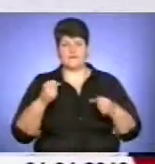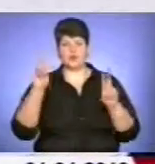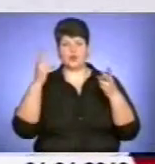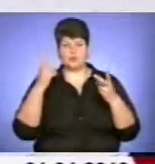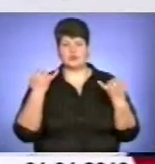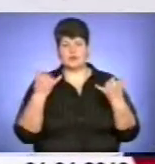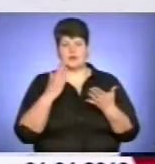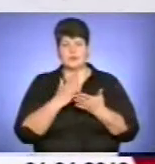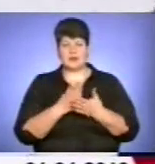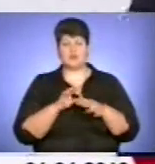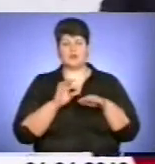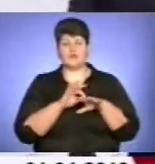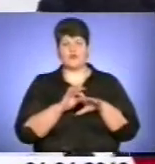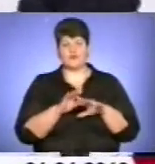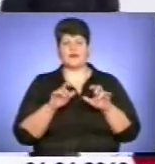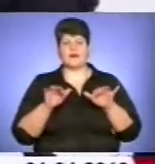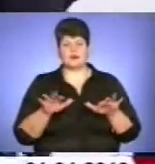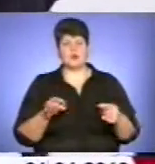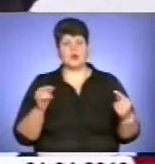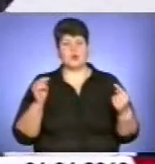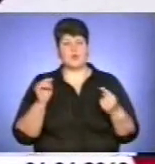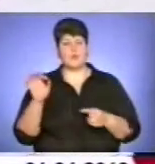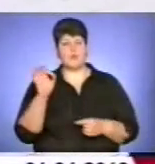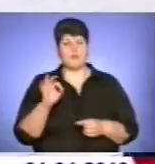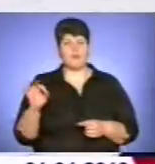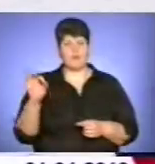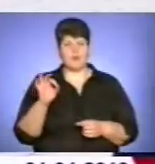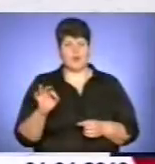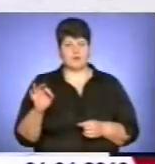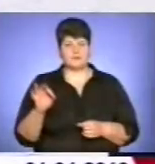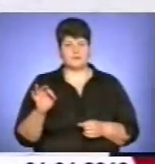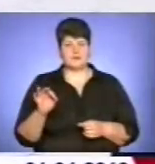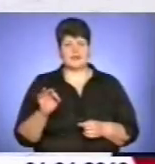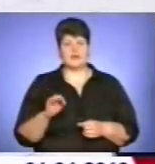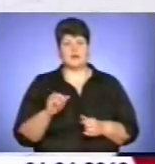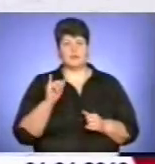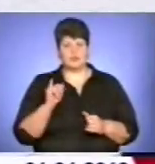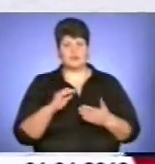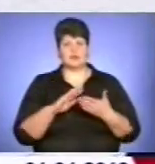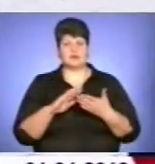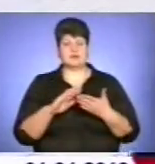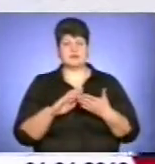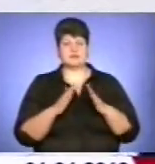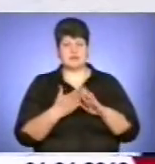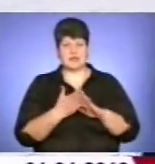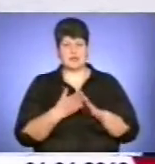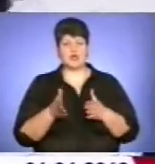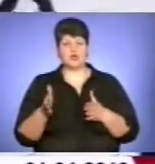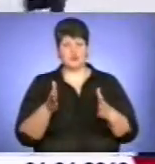мали проводити акцію про незадовільний стан доріг. А саме,